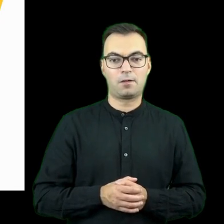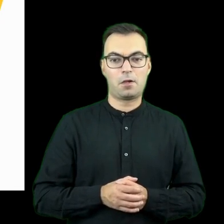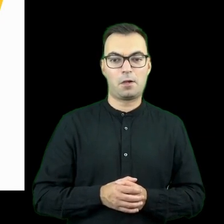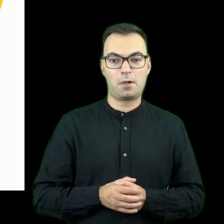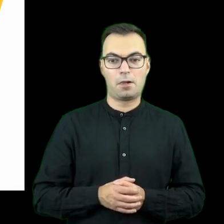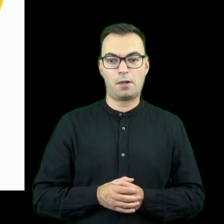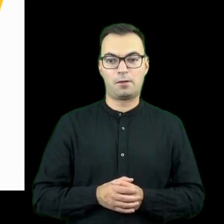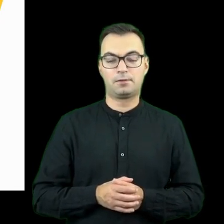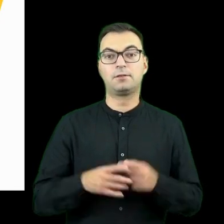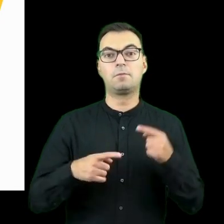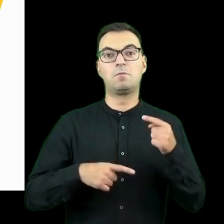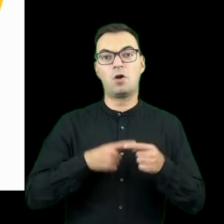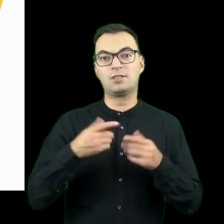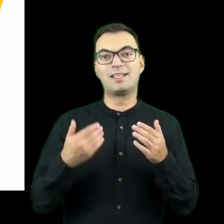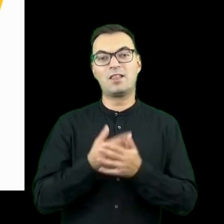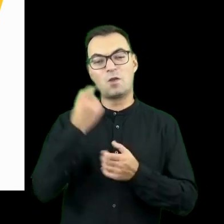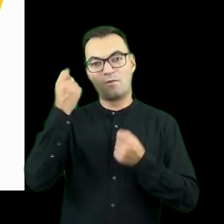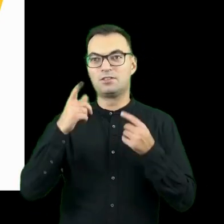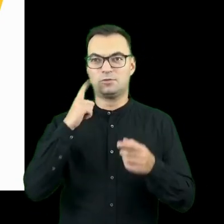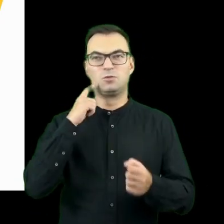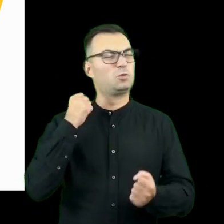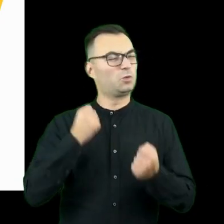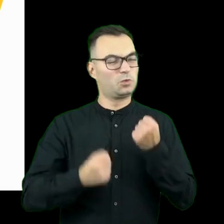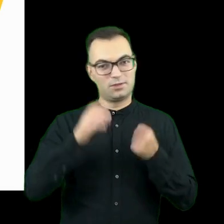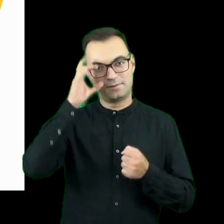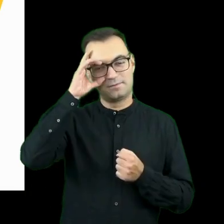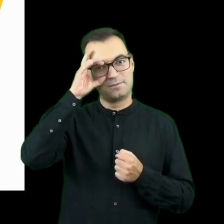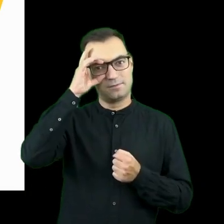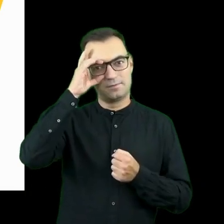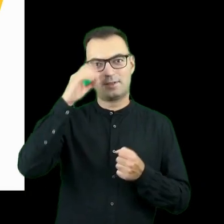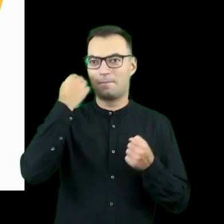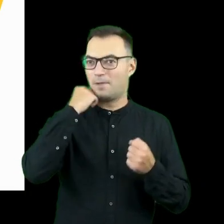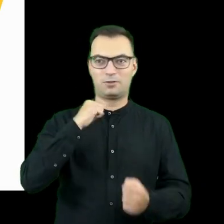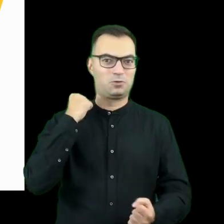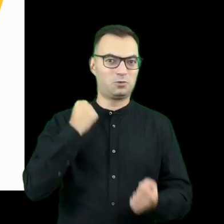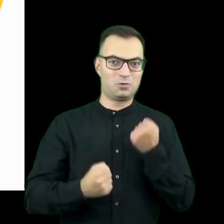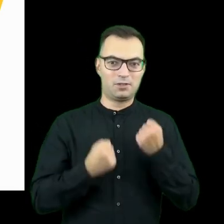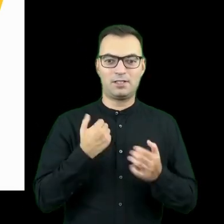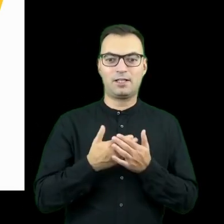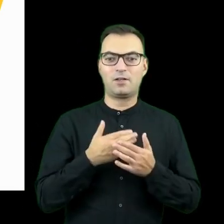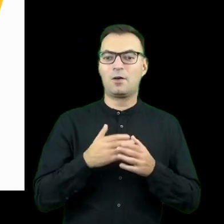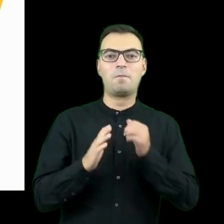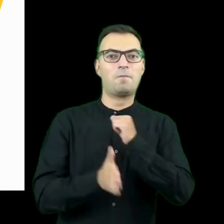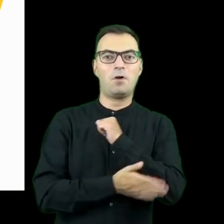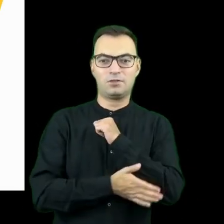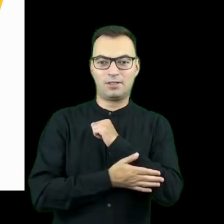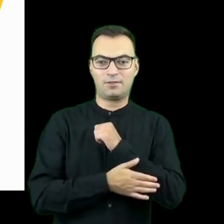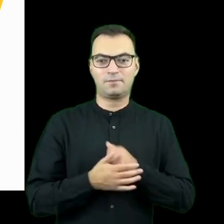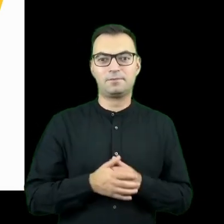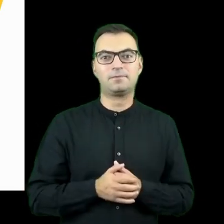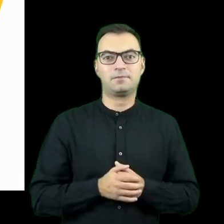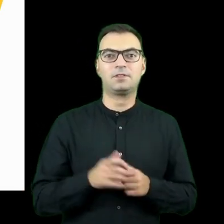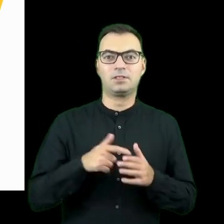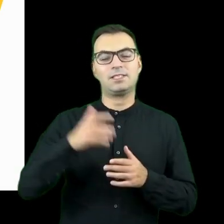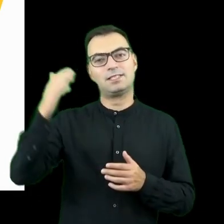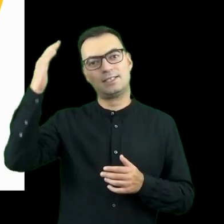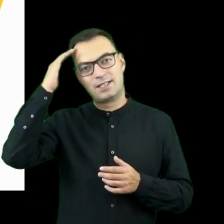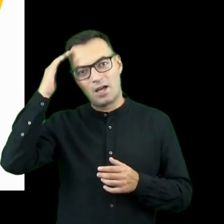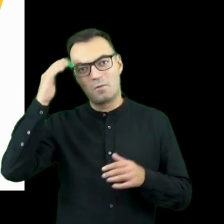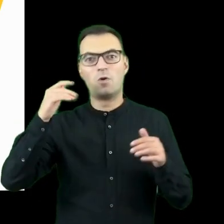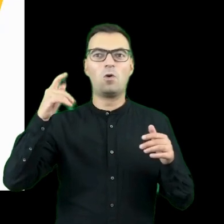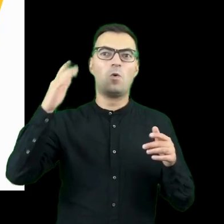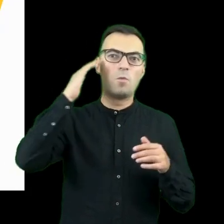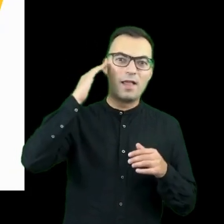jakby proces innowacyjny jest trudny, proces wprowadzenia zmiany jest bardzo trudny, więc tutaj kluczem jest znajomość i